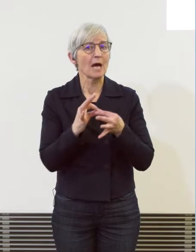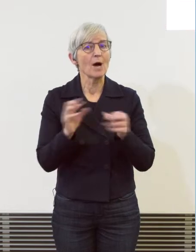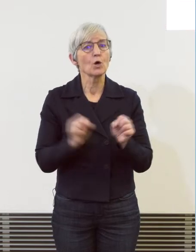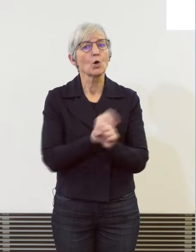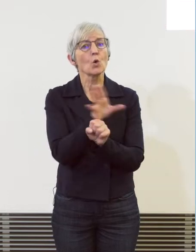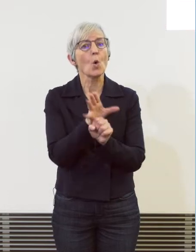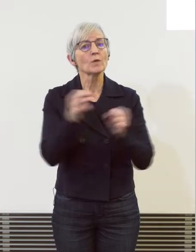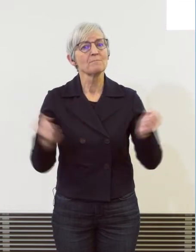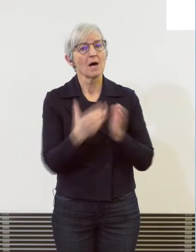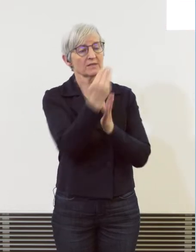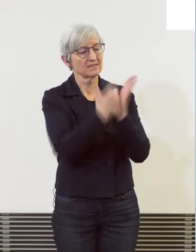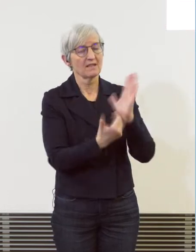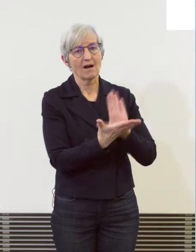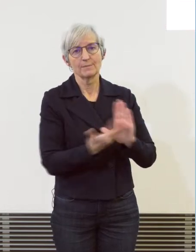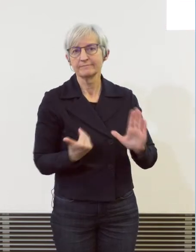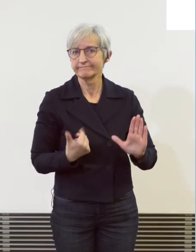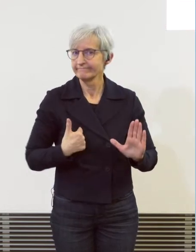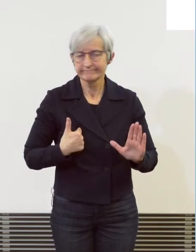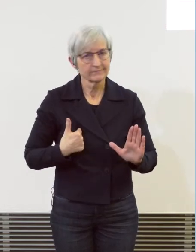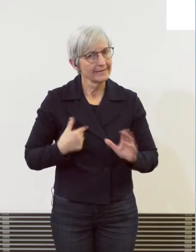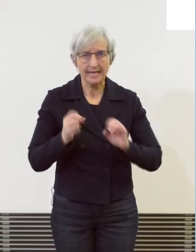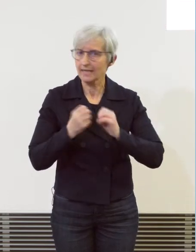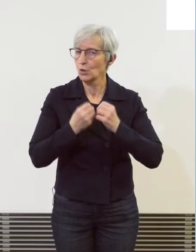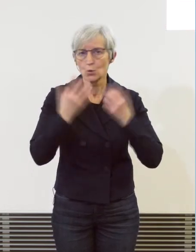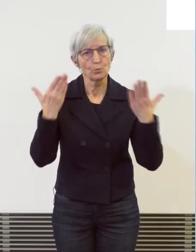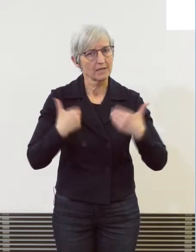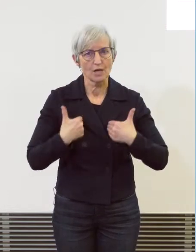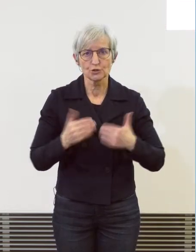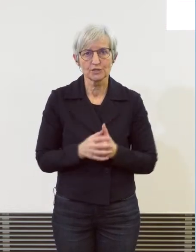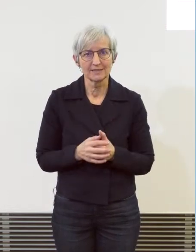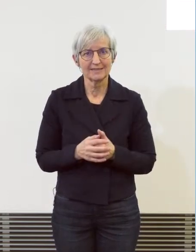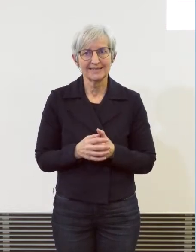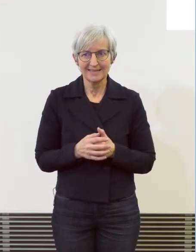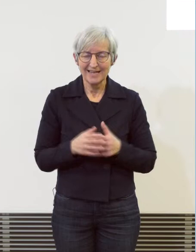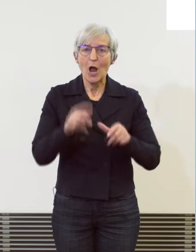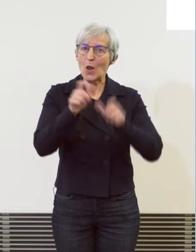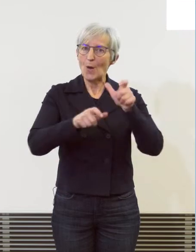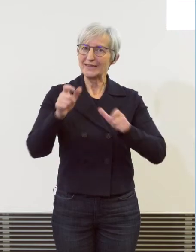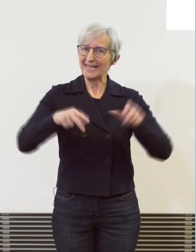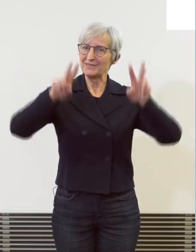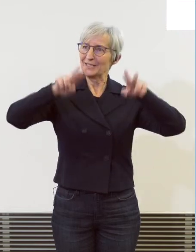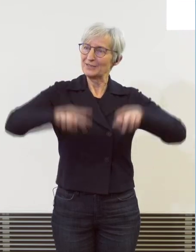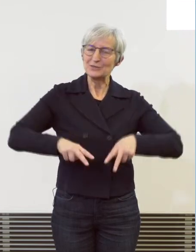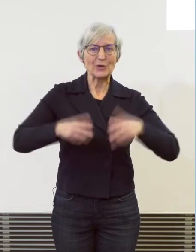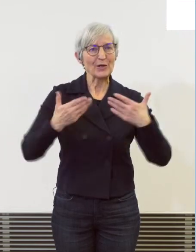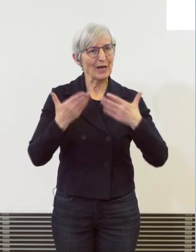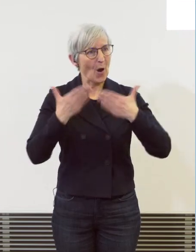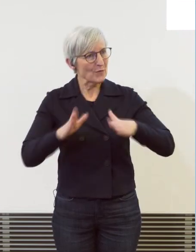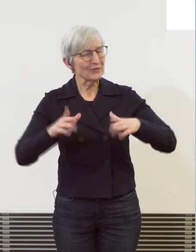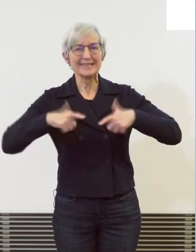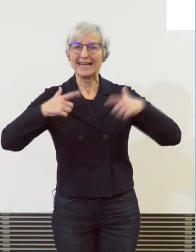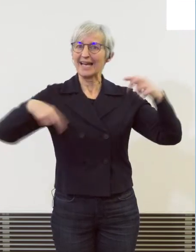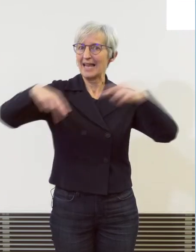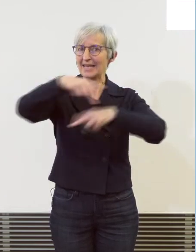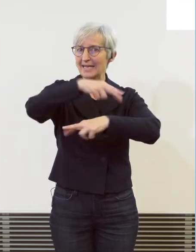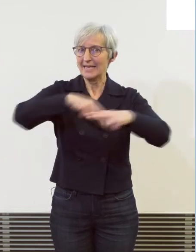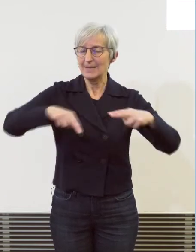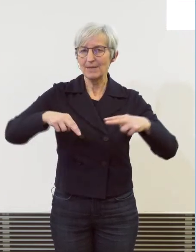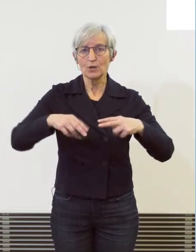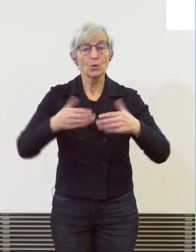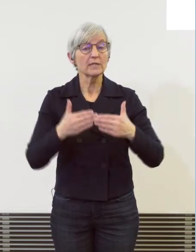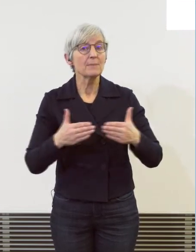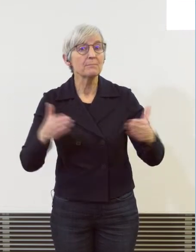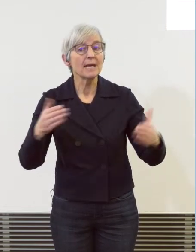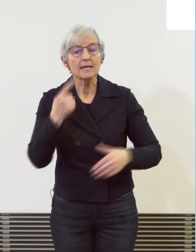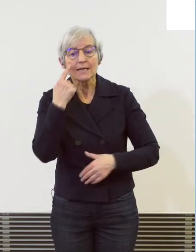überrascht uns nicht. Das öffentliche Leben hat wieder Fahrt aufgenommen und auch die Zentrumslast der Städte wird wieder spürbarer,